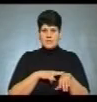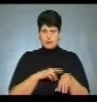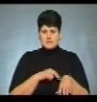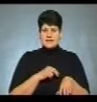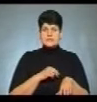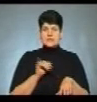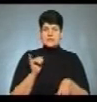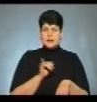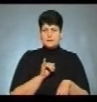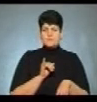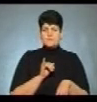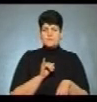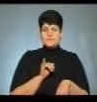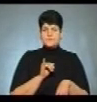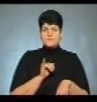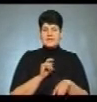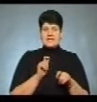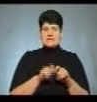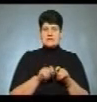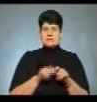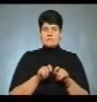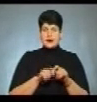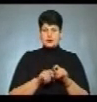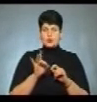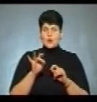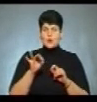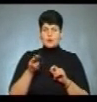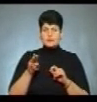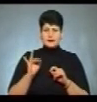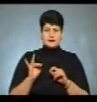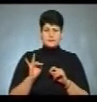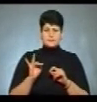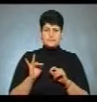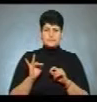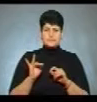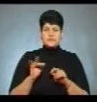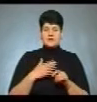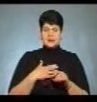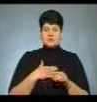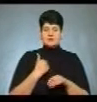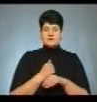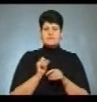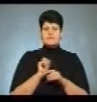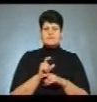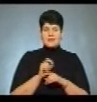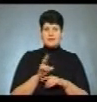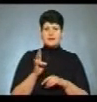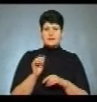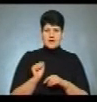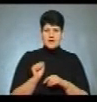інспектор роти Тор. Нашим основним завданням на